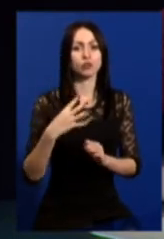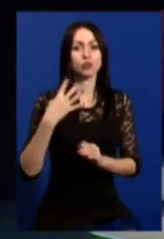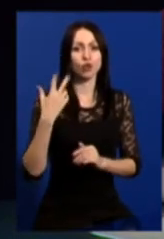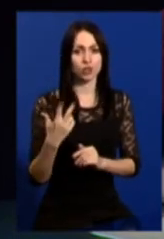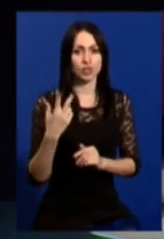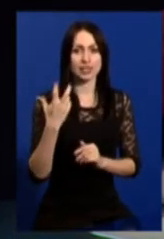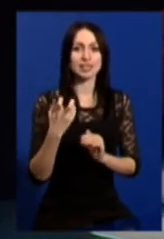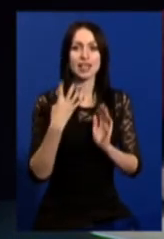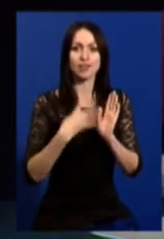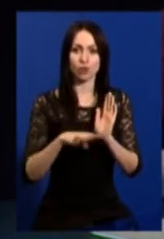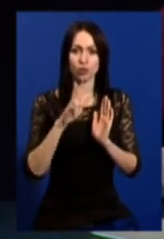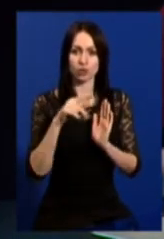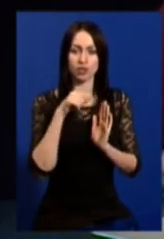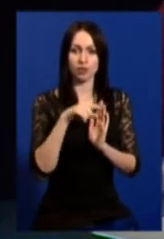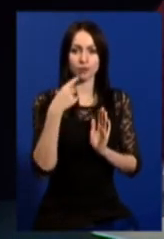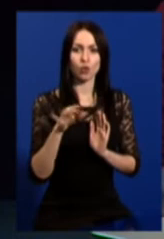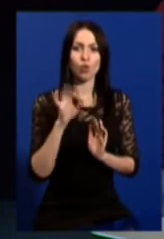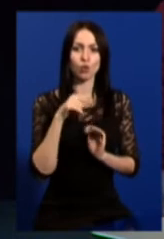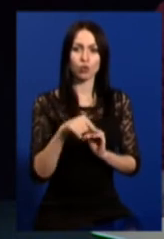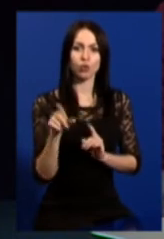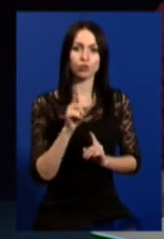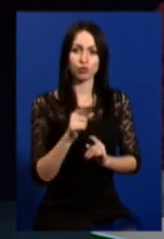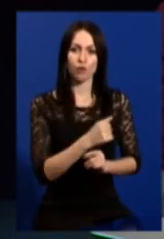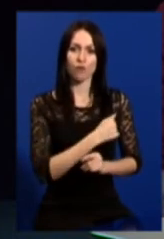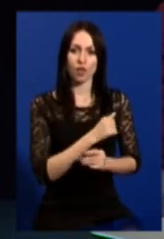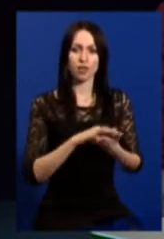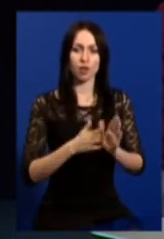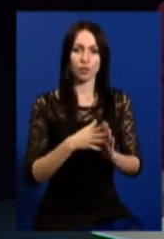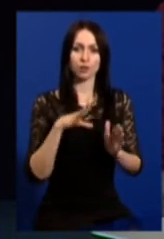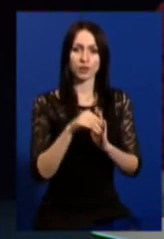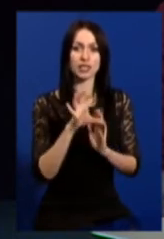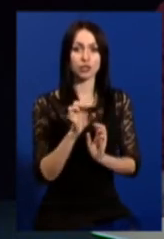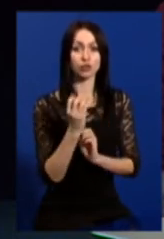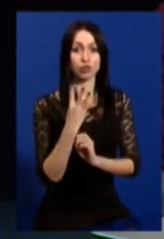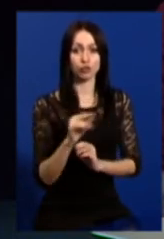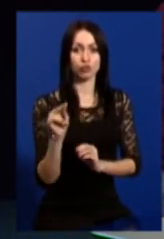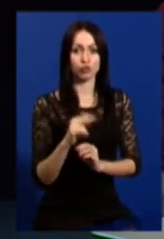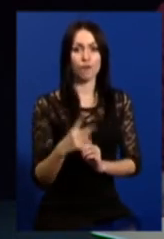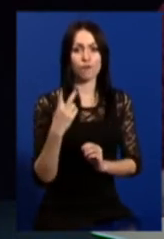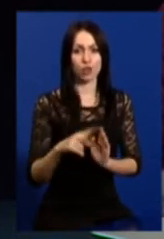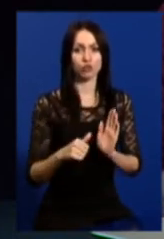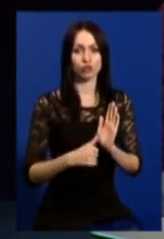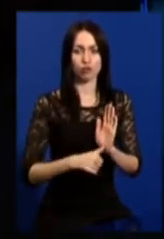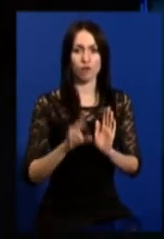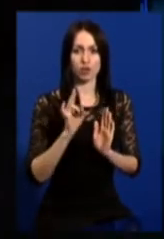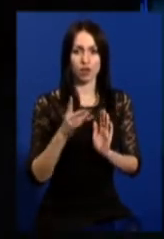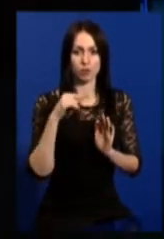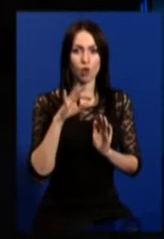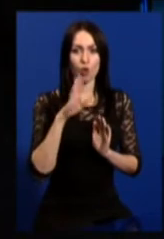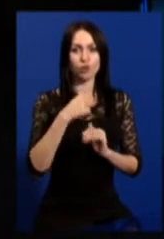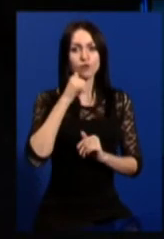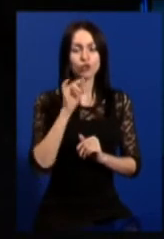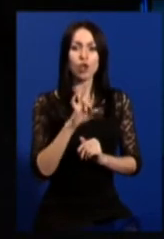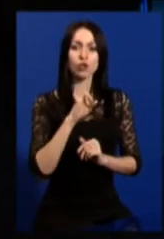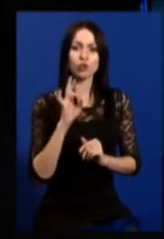у ньому іде мова про те, що воєнний стан запроваджується з 14-ї години 26 листопада. Тобто, від учора.